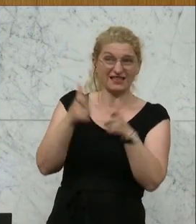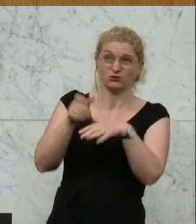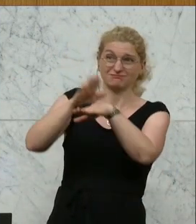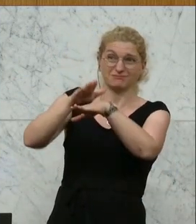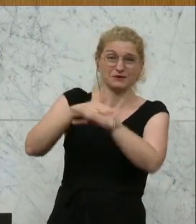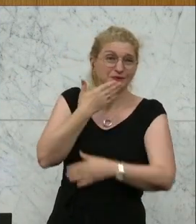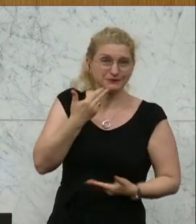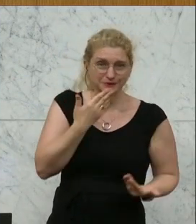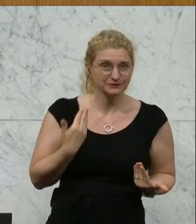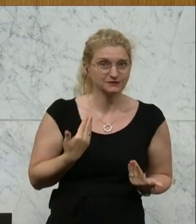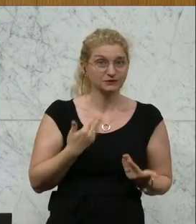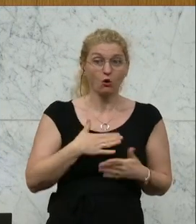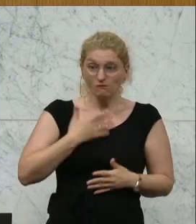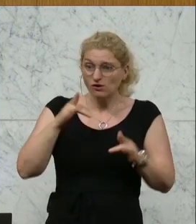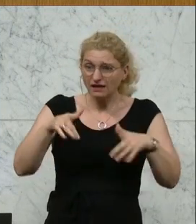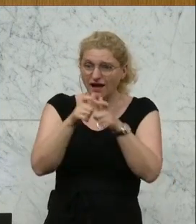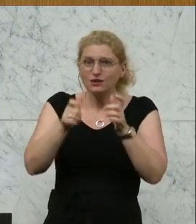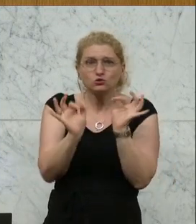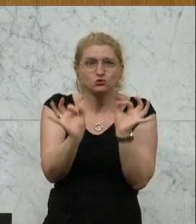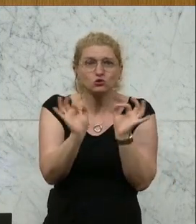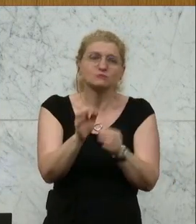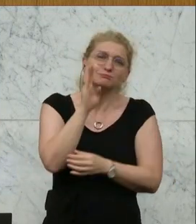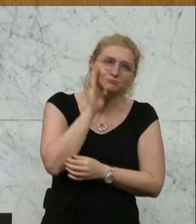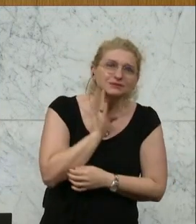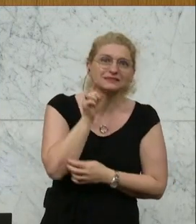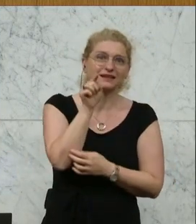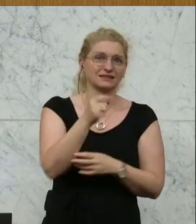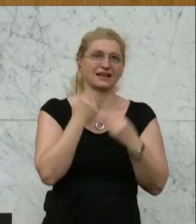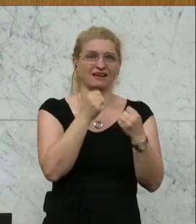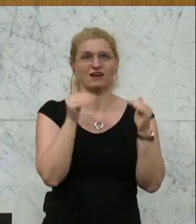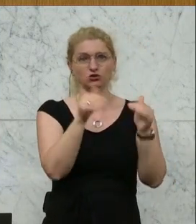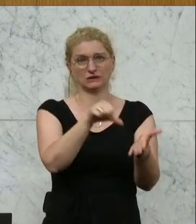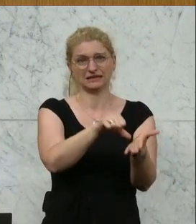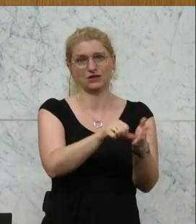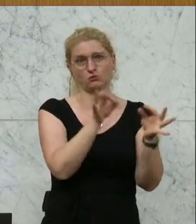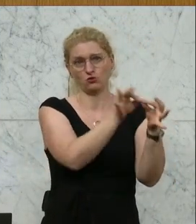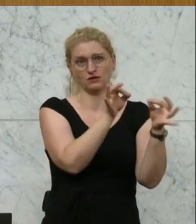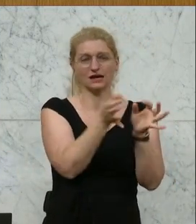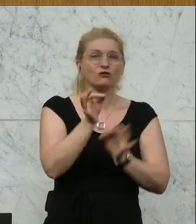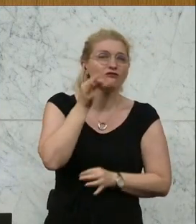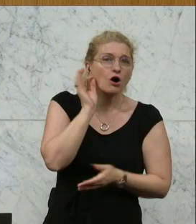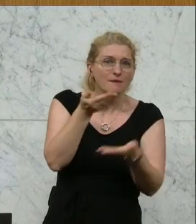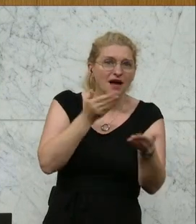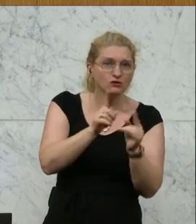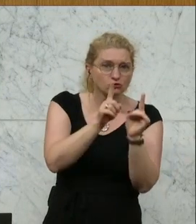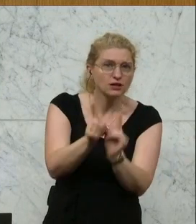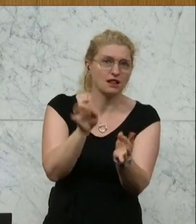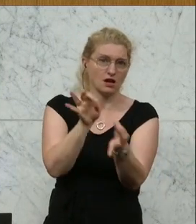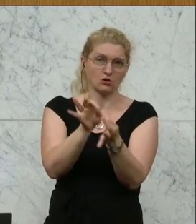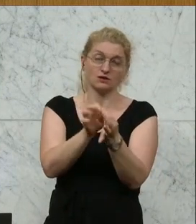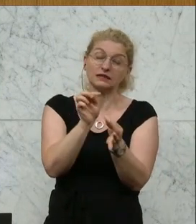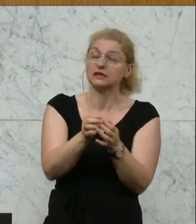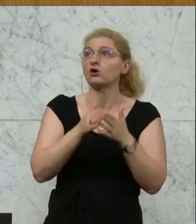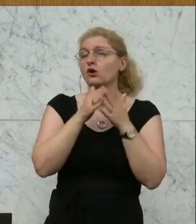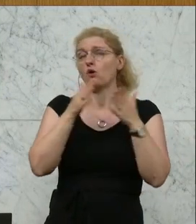obwohl wir gute Einrichtungen haben. Bitte wenden Sie sich an die Gewaltschutzzentren, an die Frauenberatungsstellen, die einen wesentlichen